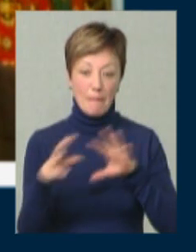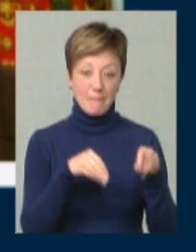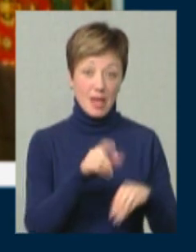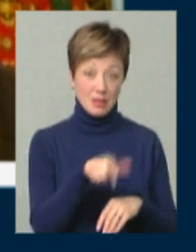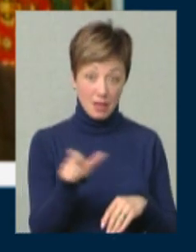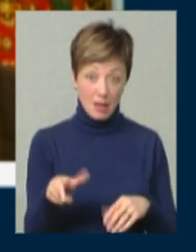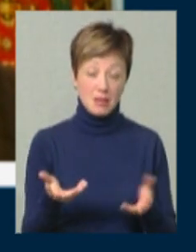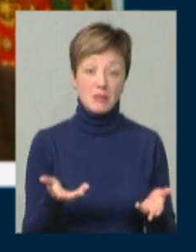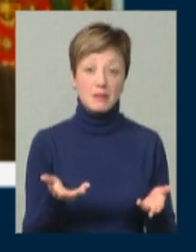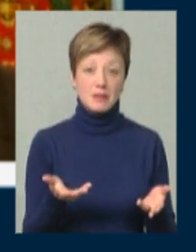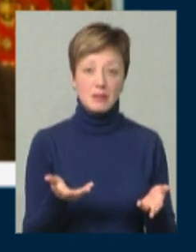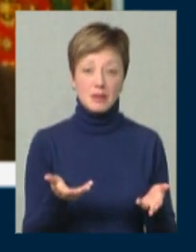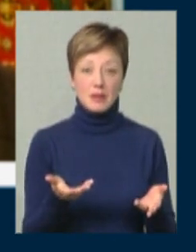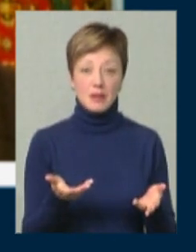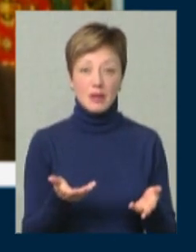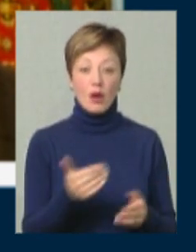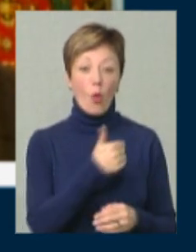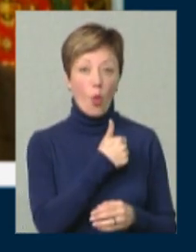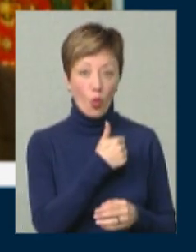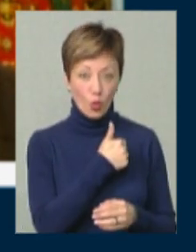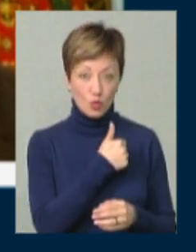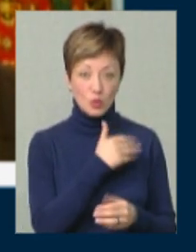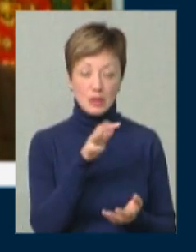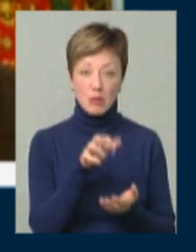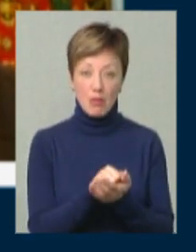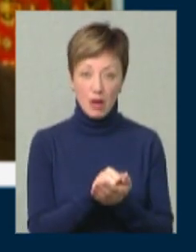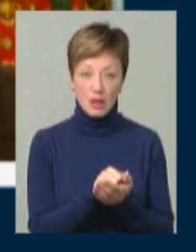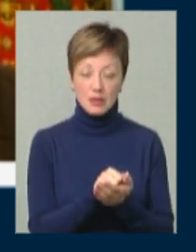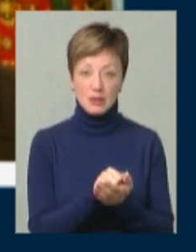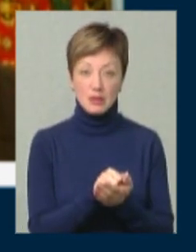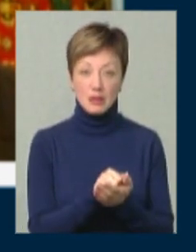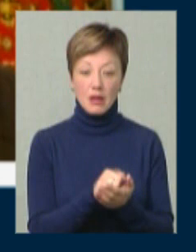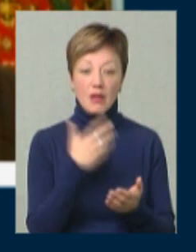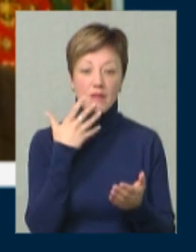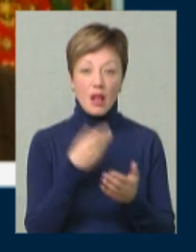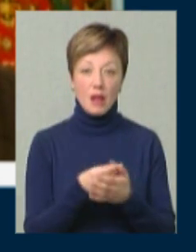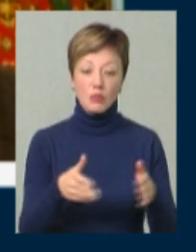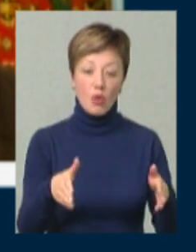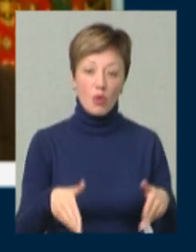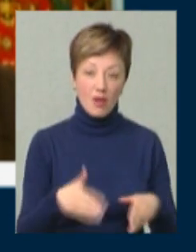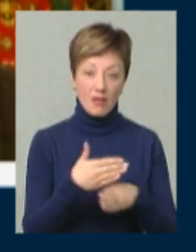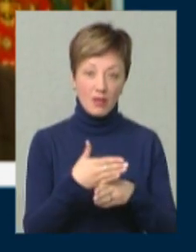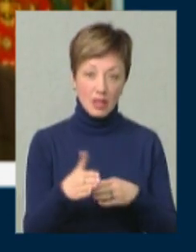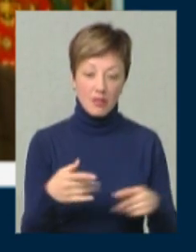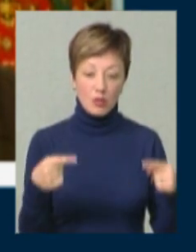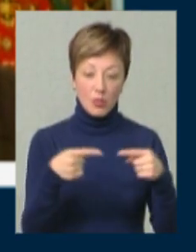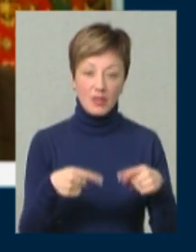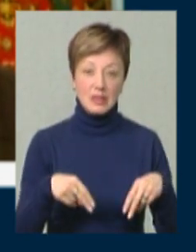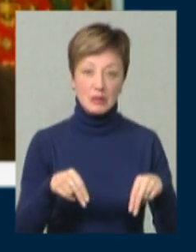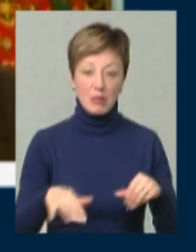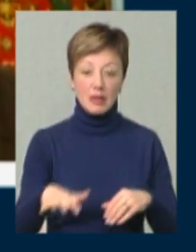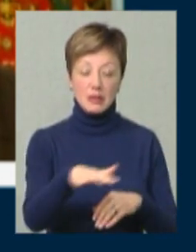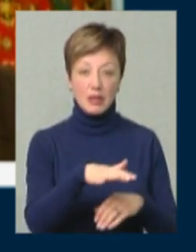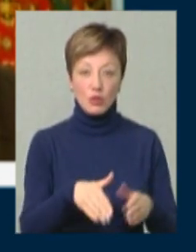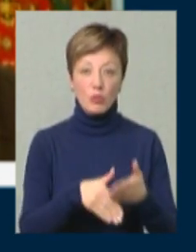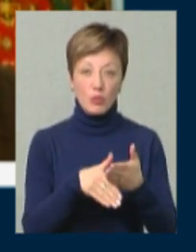переселенців, які хочуть займатися власним городом, виділити їм відповідні земельні ділянки,